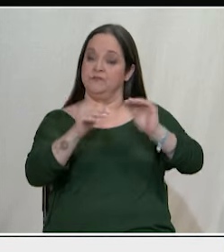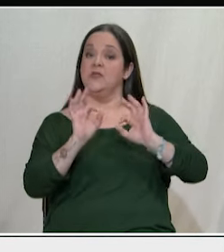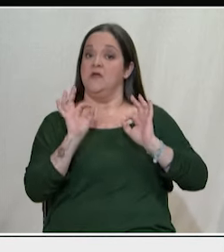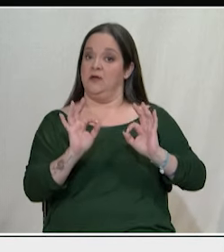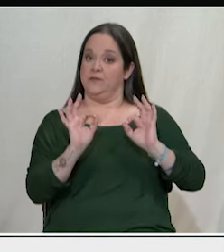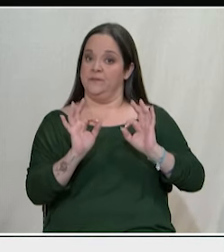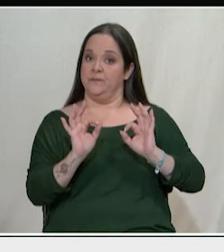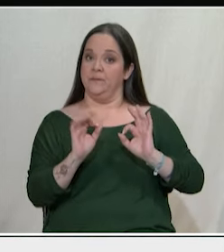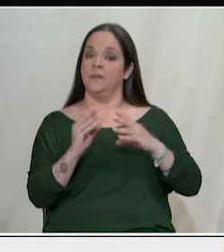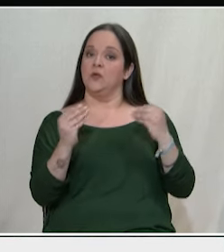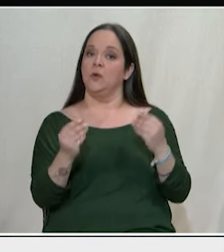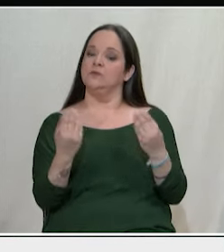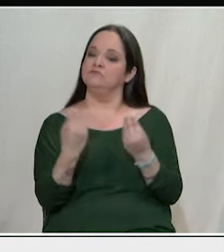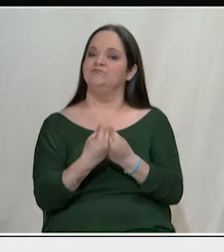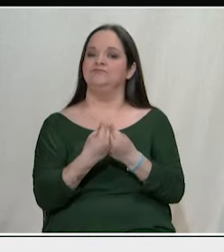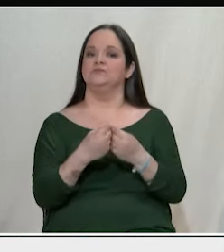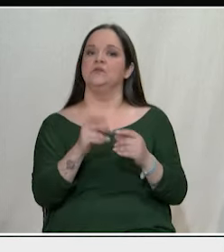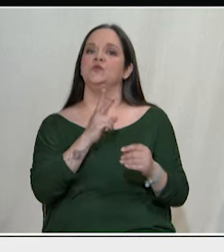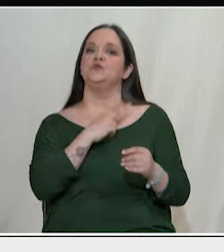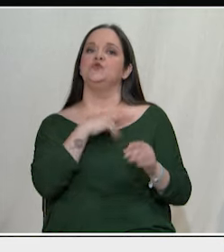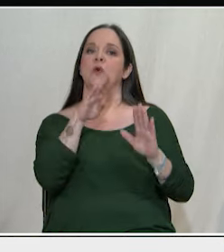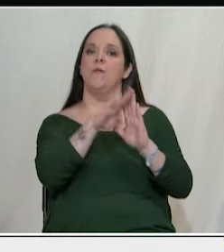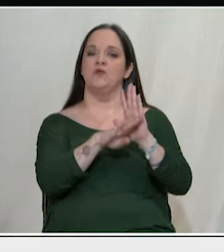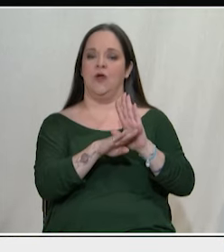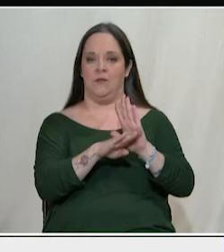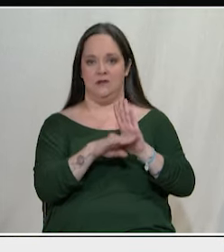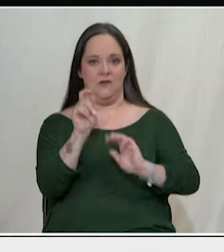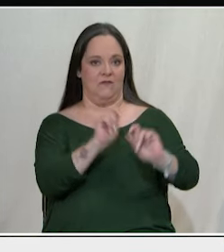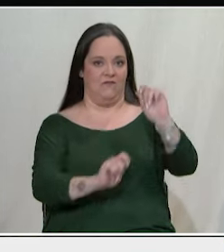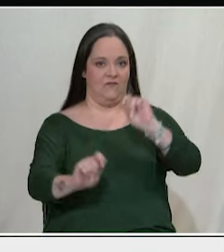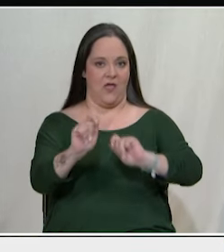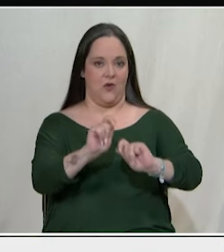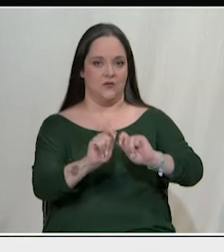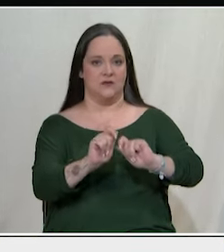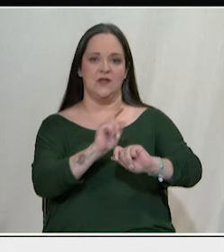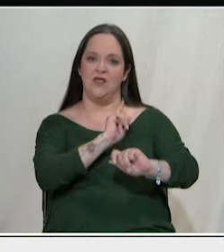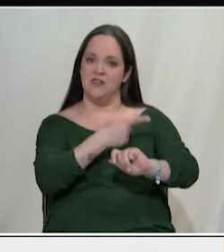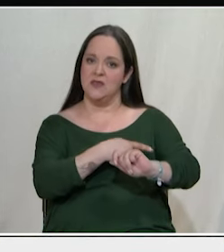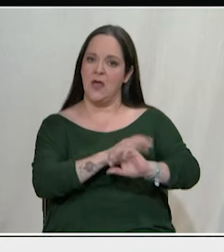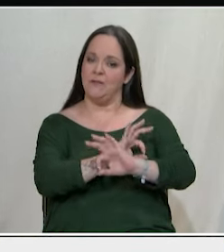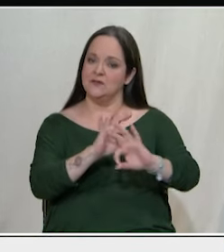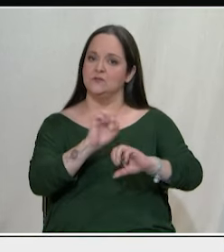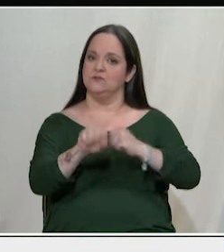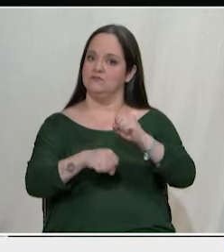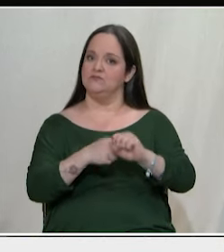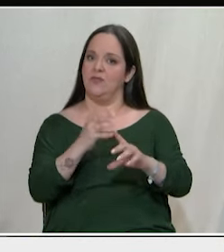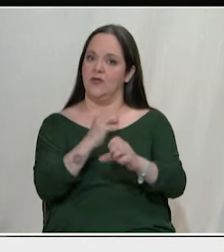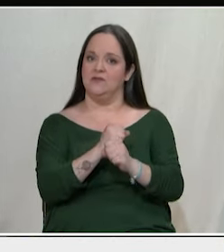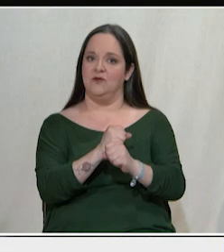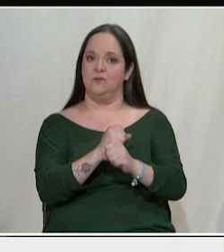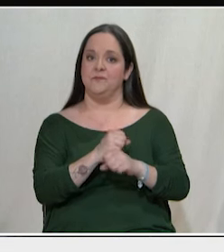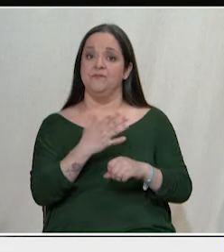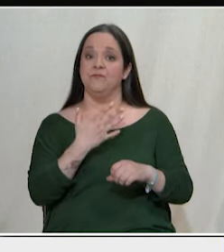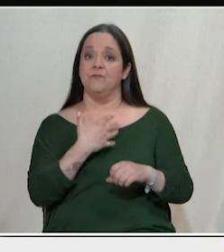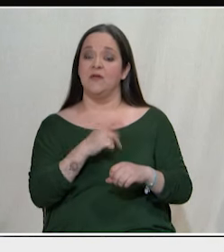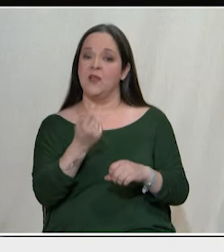κατάλληλο πρόγραμμα και χτίζοντας τις κατάλληλες δυνάμεις που θα παλέψουν γι' αυτό. Θέλω κύριε Σκεμώ να μείνουμε λίγο